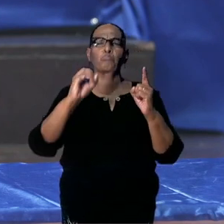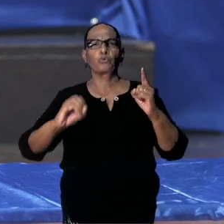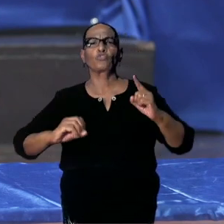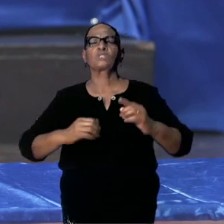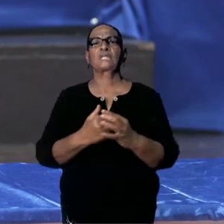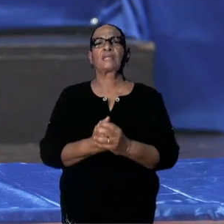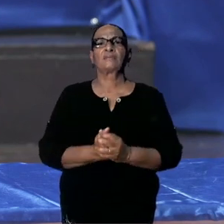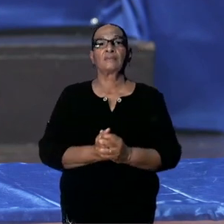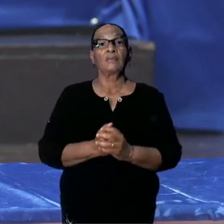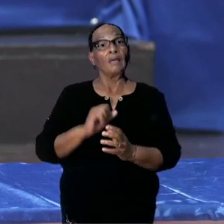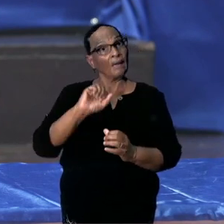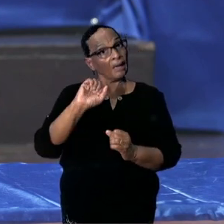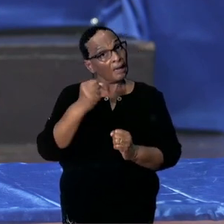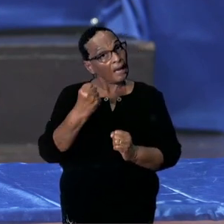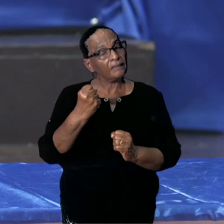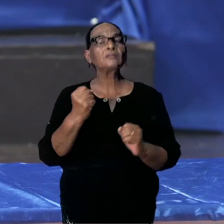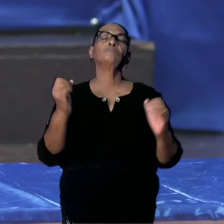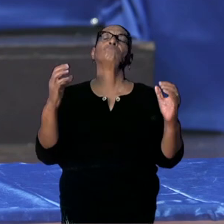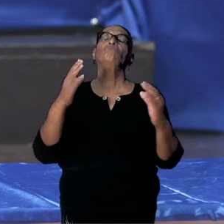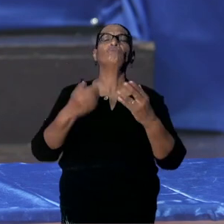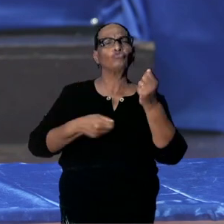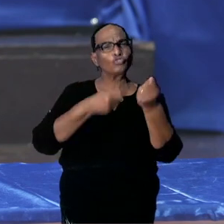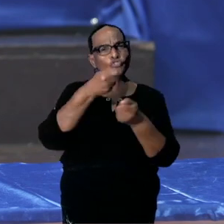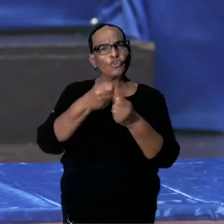zal uiteraard zorgen voor afname van gevallen.